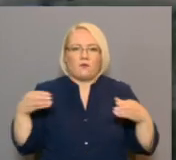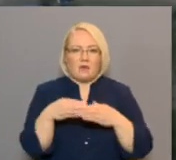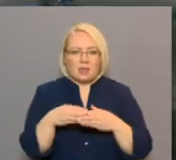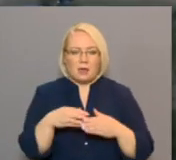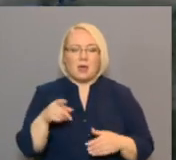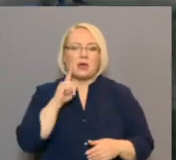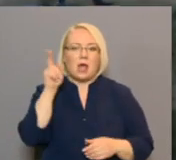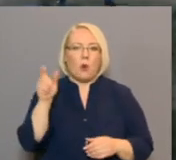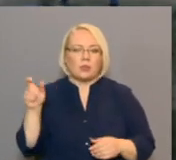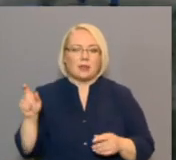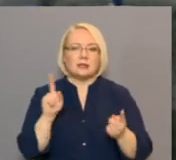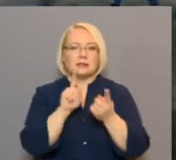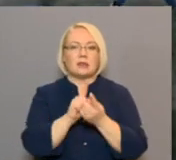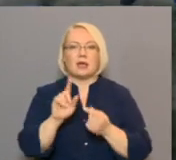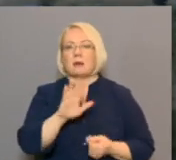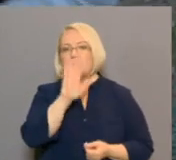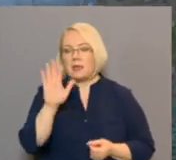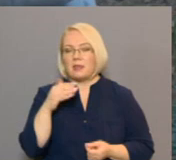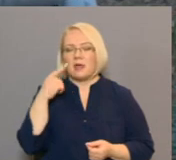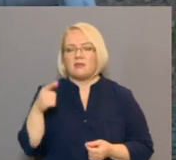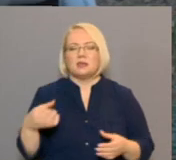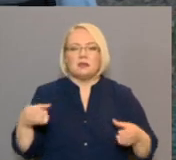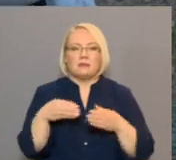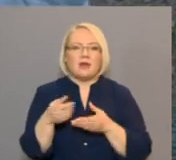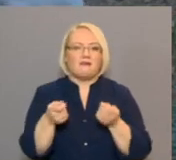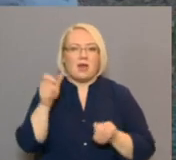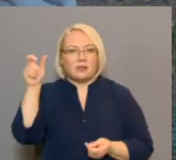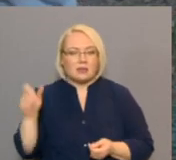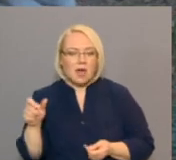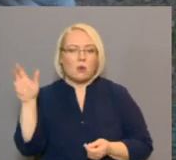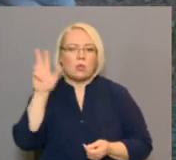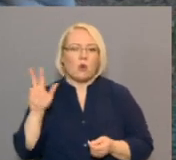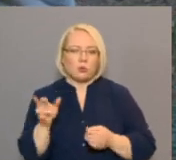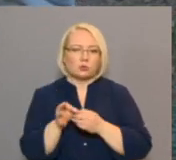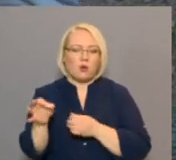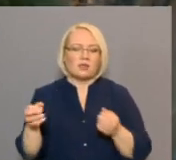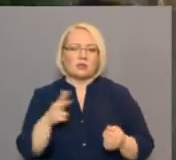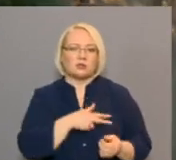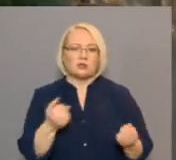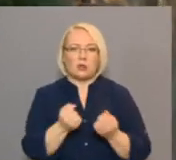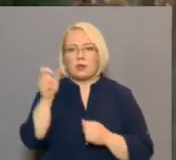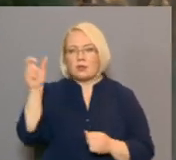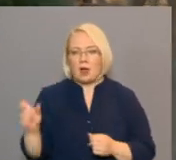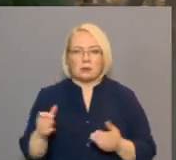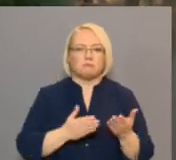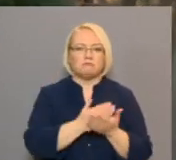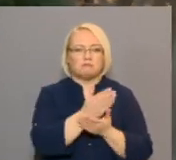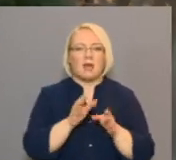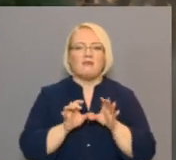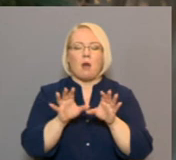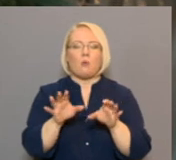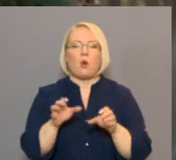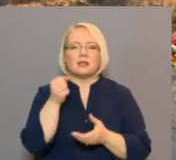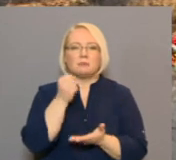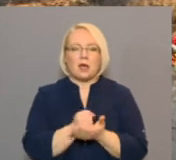Jaunietes satiekam dienā, kad viņas kopā ar vienības vadītāju un Daugavpils noda sociālo darbinieci, dodas uz Vabolis pagastamu